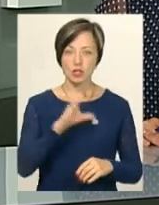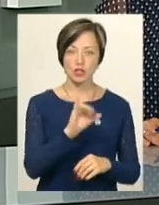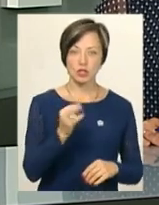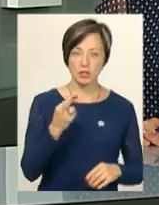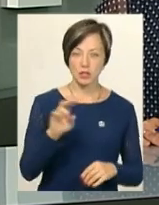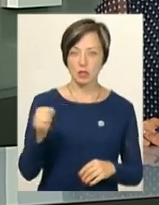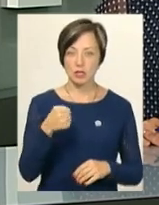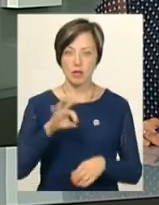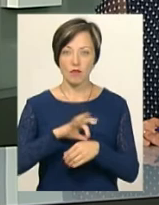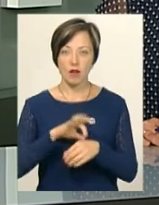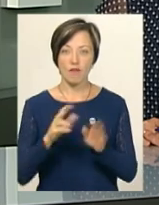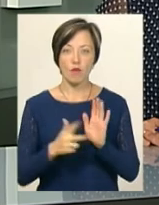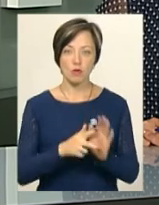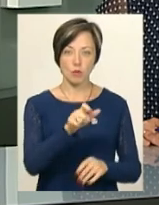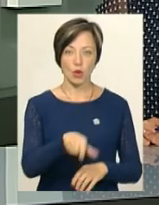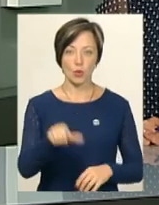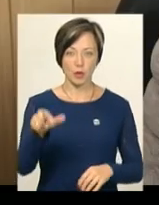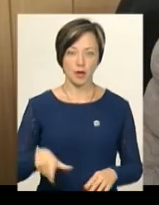серпня захворіли восьмеро людей.